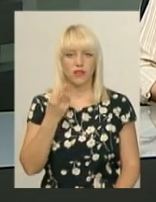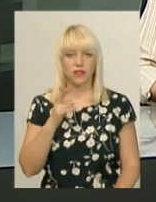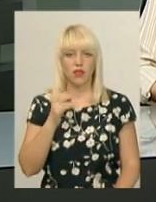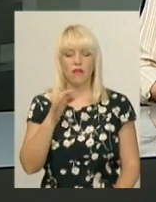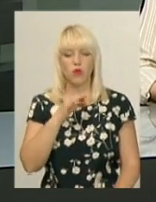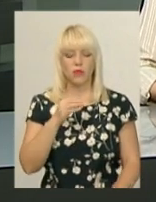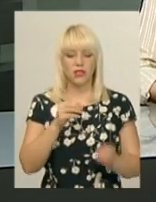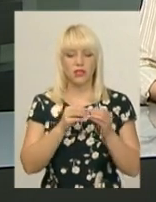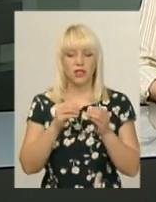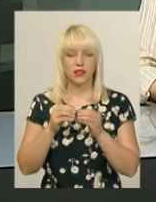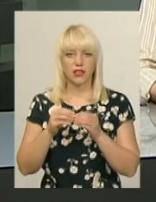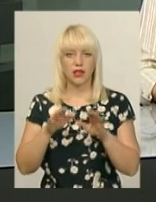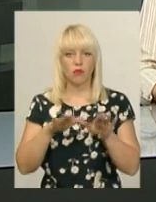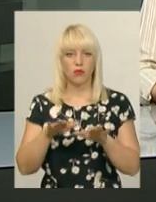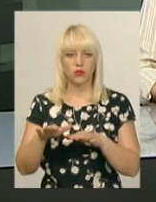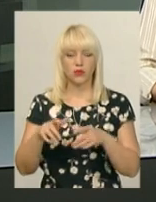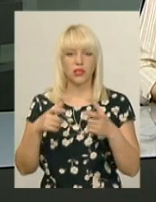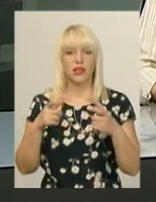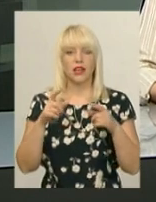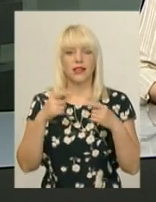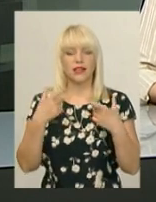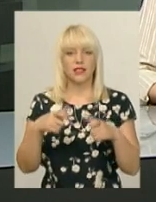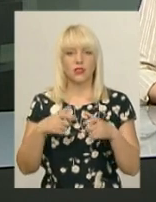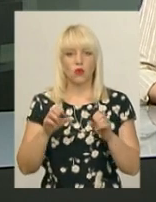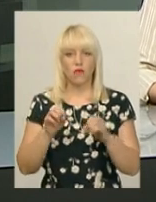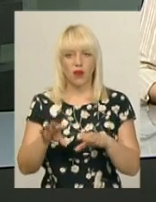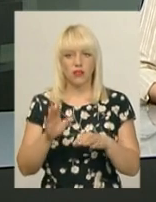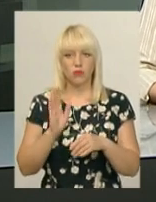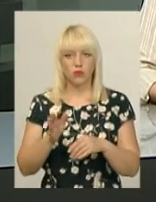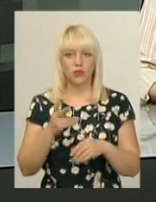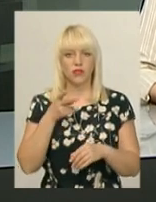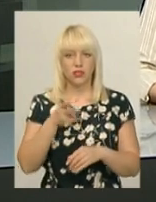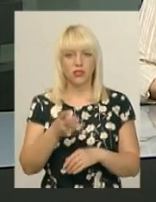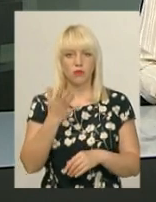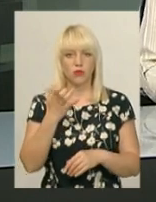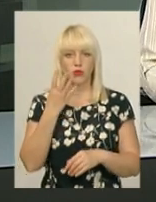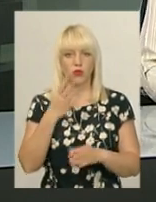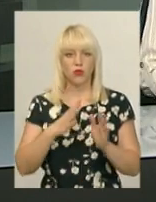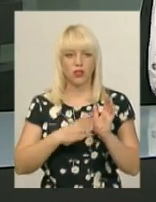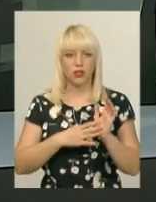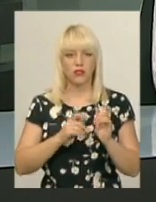у 10 пунктах тестування іспит складатимуть 2549 абітурієнтів.